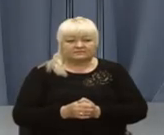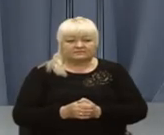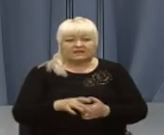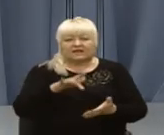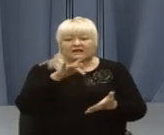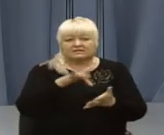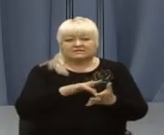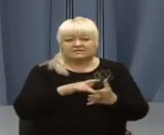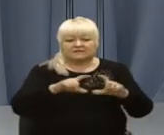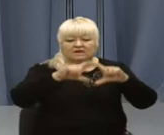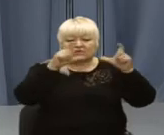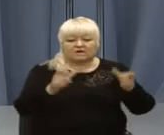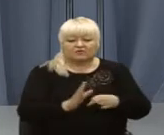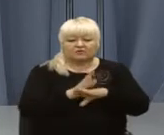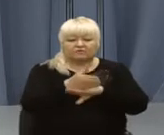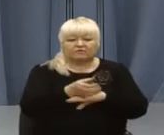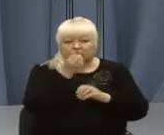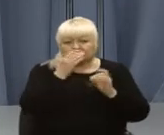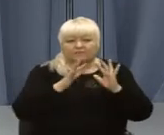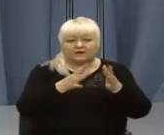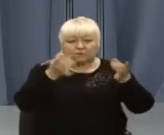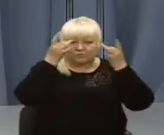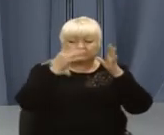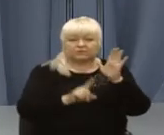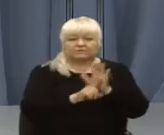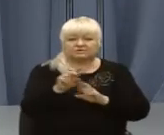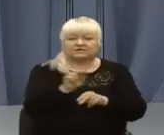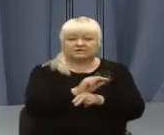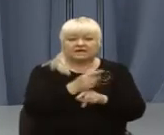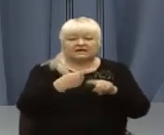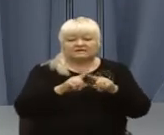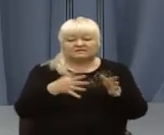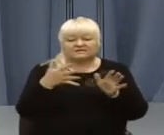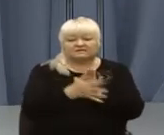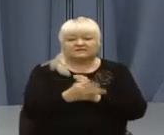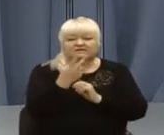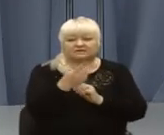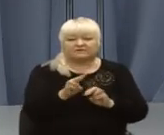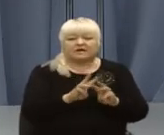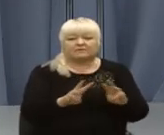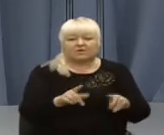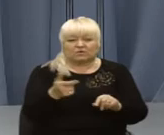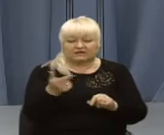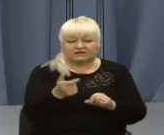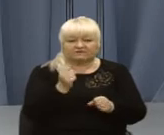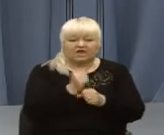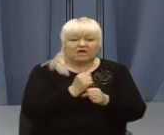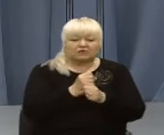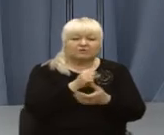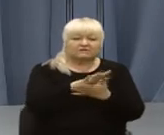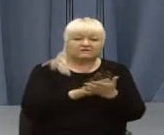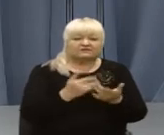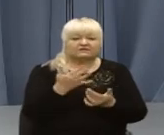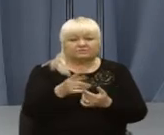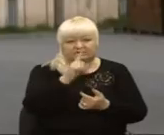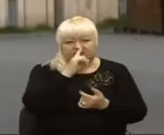Центральну арку біля входу до парку культури почали ремонтувати. На це витратять майже 2 мільйони гривень. Роботи триватимуть кілька